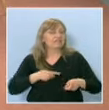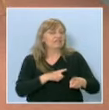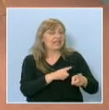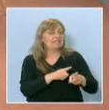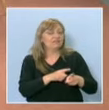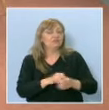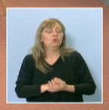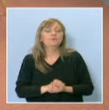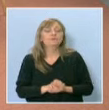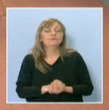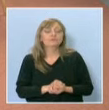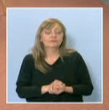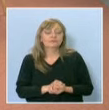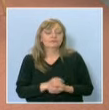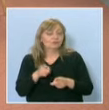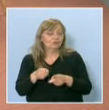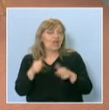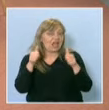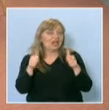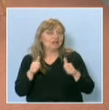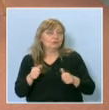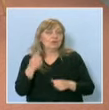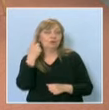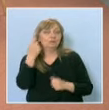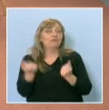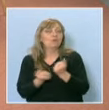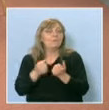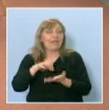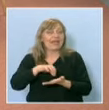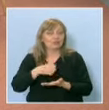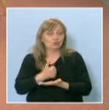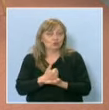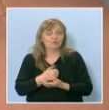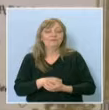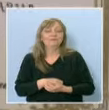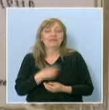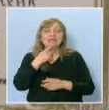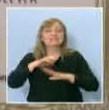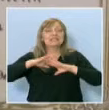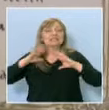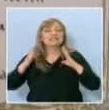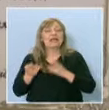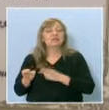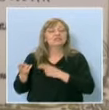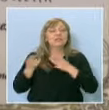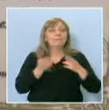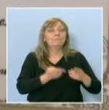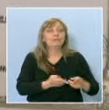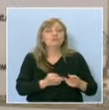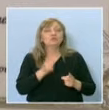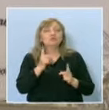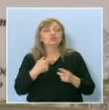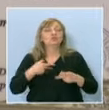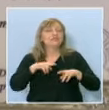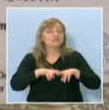Нека да видим грамотата от първото ви място. За цялостния принос, който ние сме оставили с